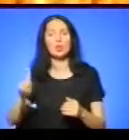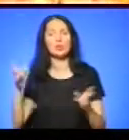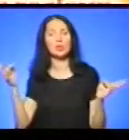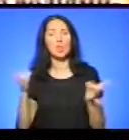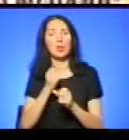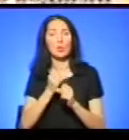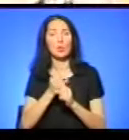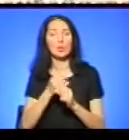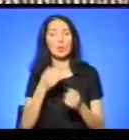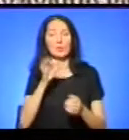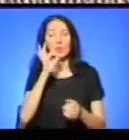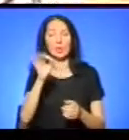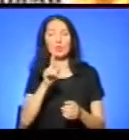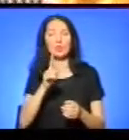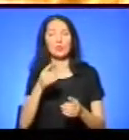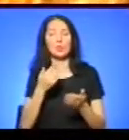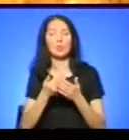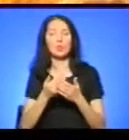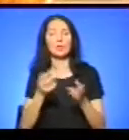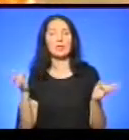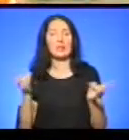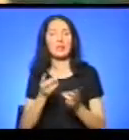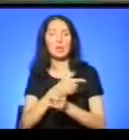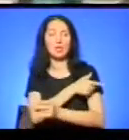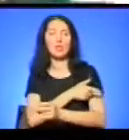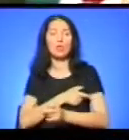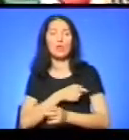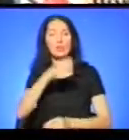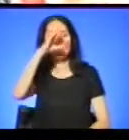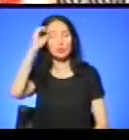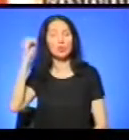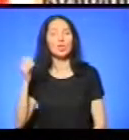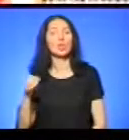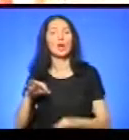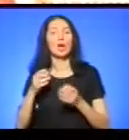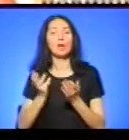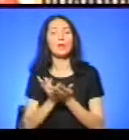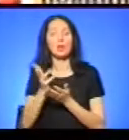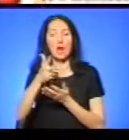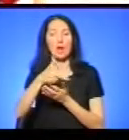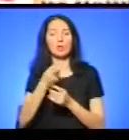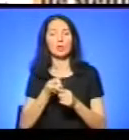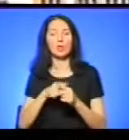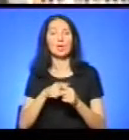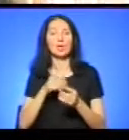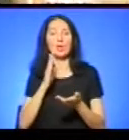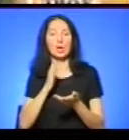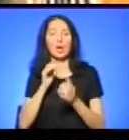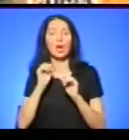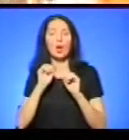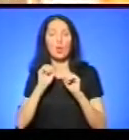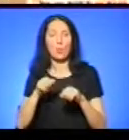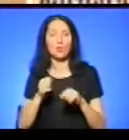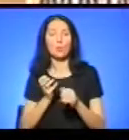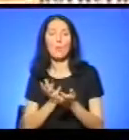кажуть, що навіть повинен чергувати вночі трактор, який має за необхідності переорати рілю, і багато